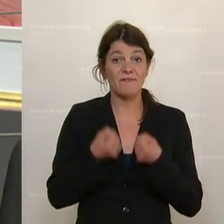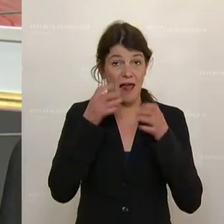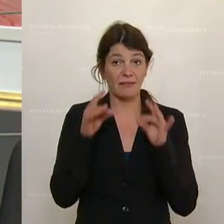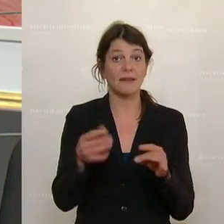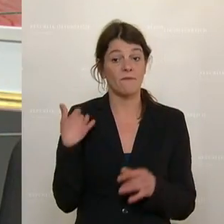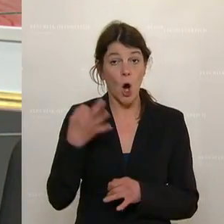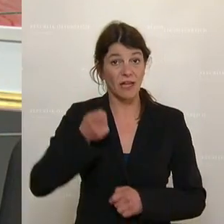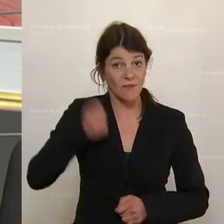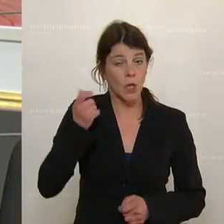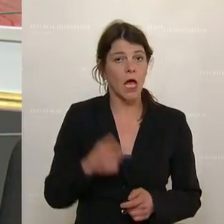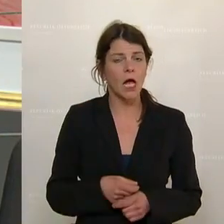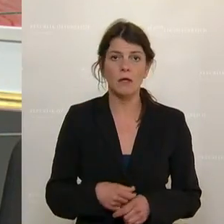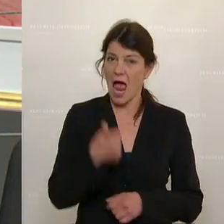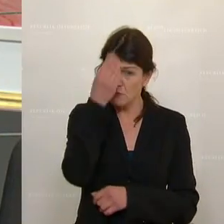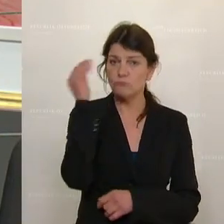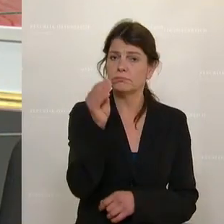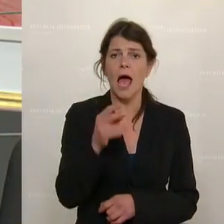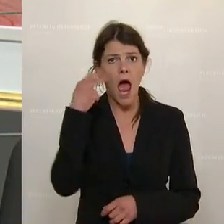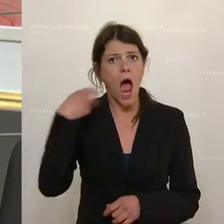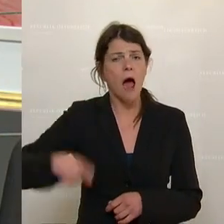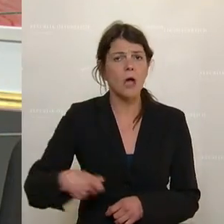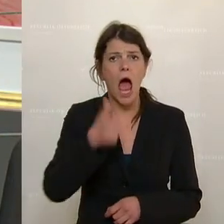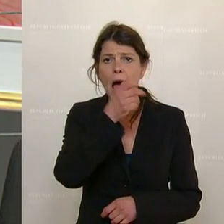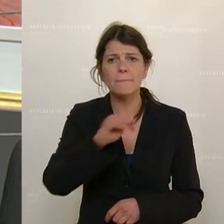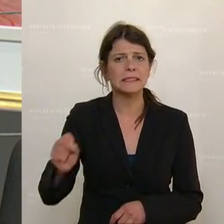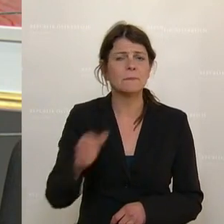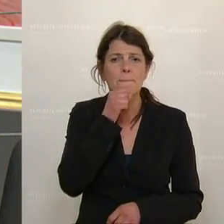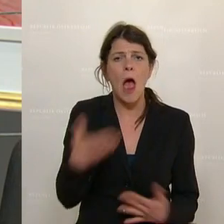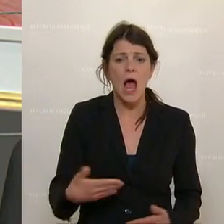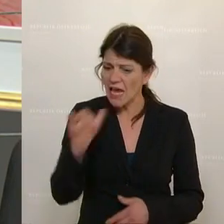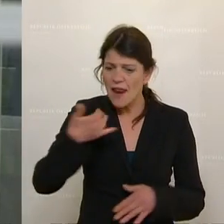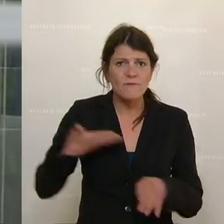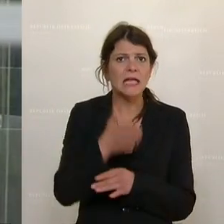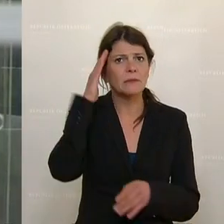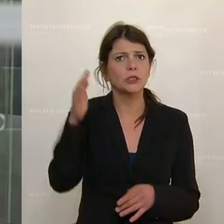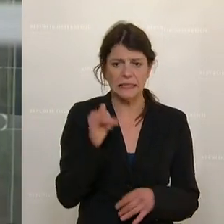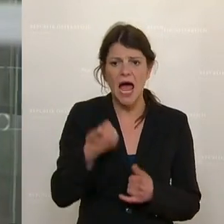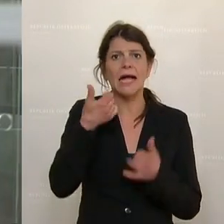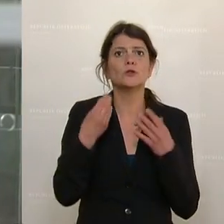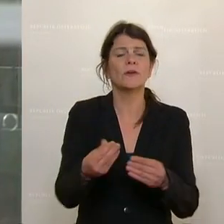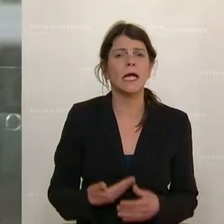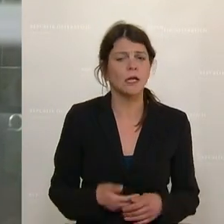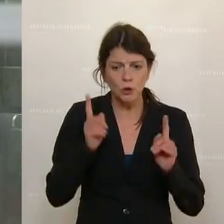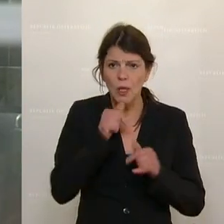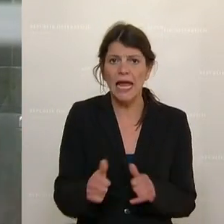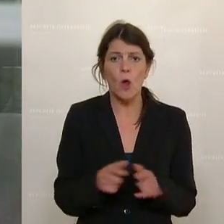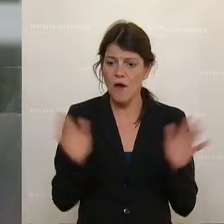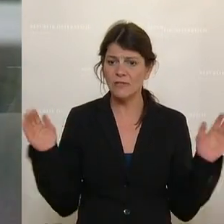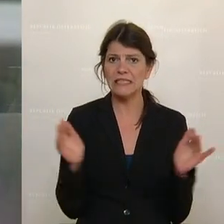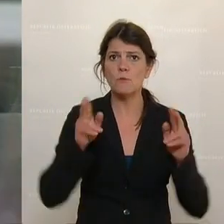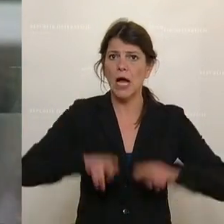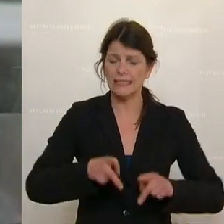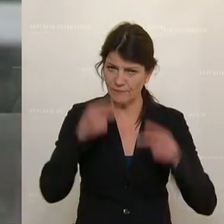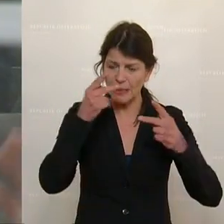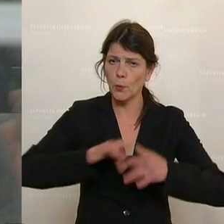verurteilt worden ist. Und eines sage ich Ihnen, Herr Abgeordneter Amesbauer, jeder verletzte Polizist ist einer zu viel. Und das Versammlungsrecht ist ein